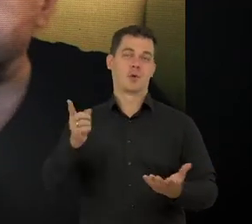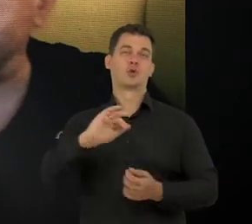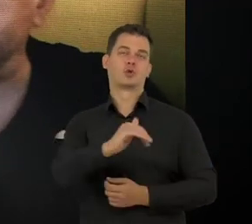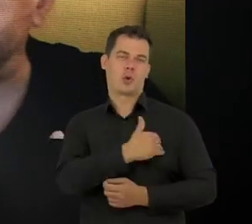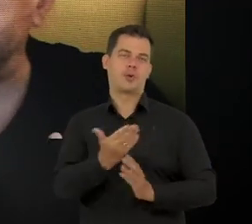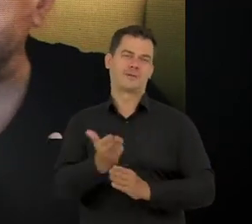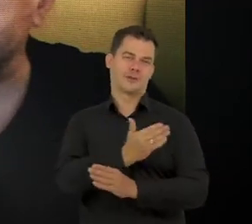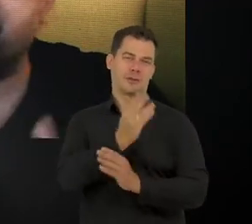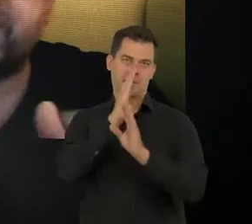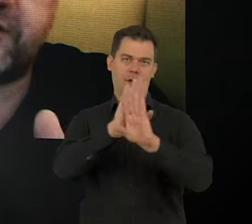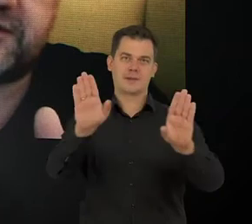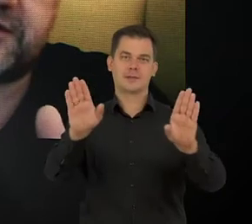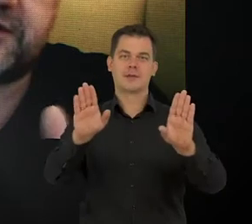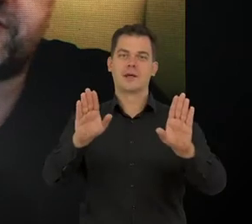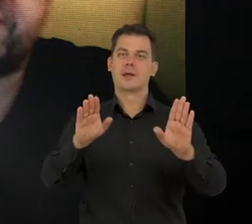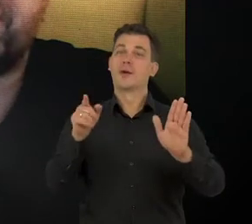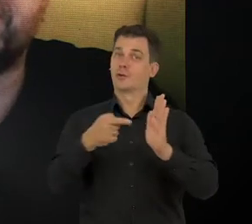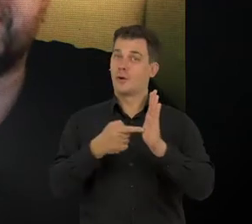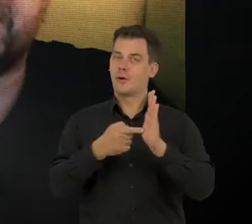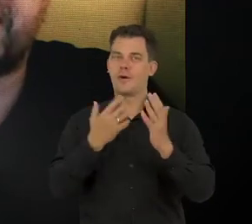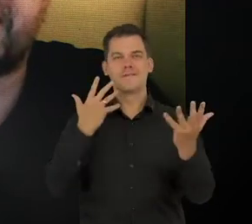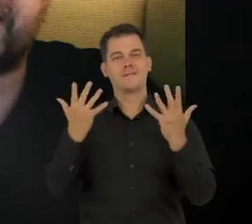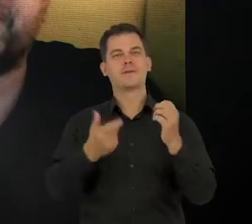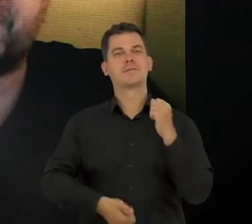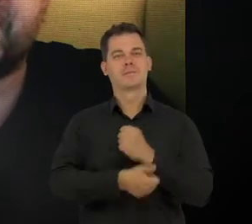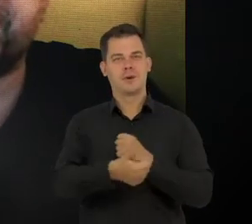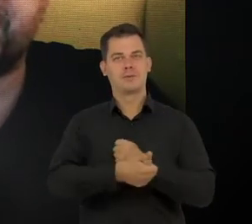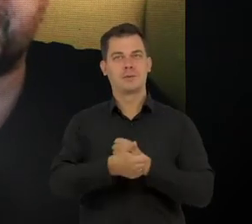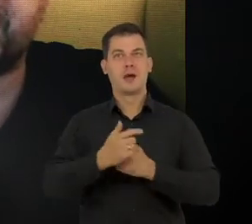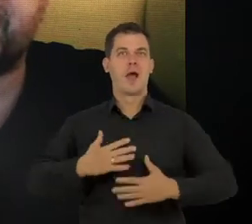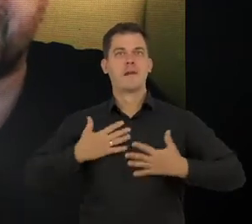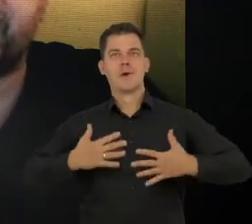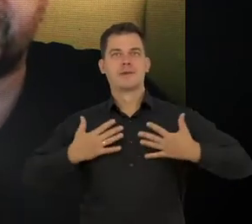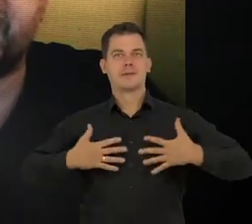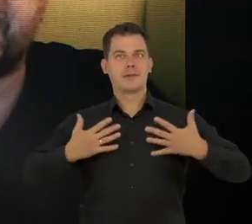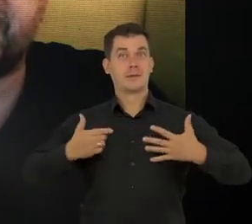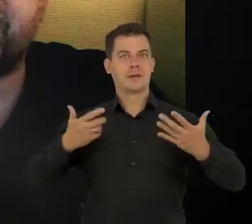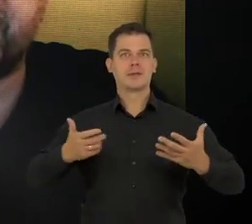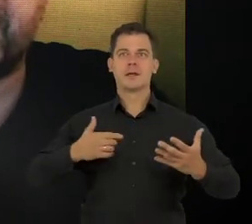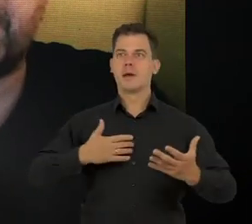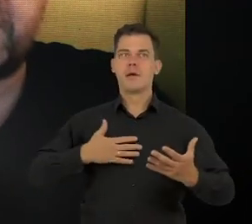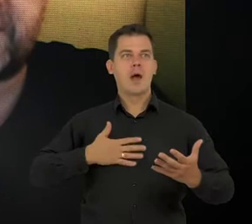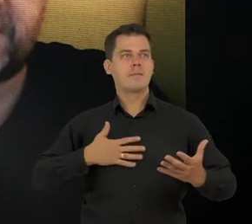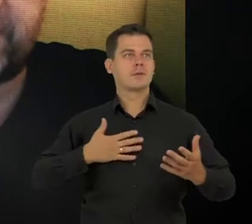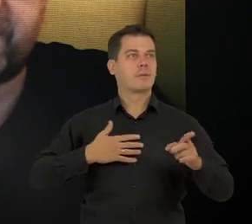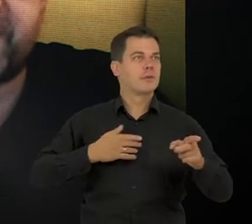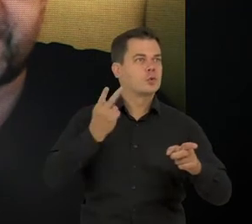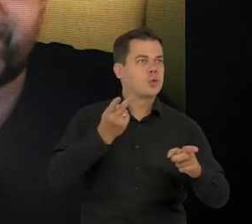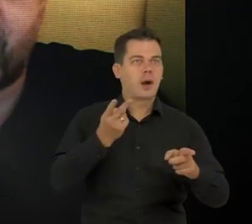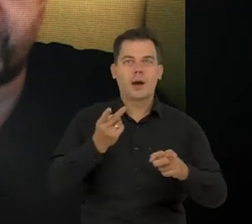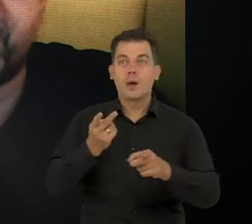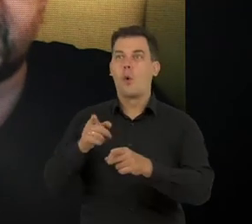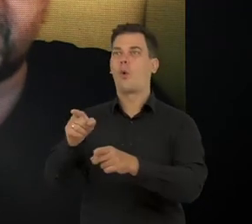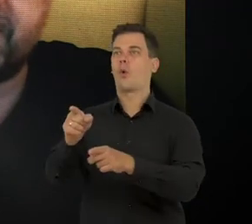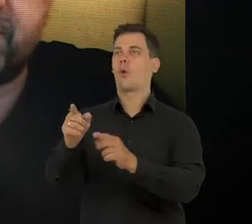tutaj szkoła to załatwia wcześniej. Więc to jest taka przyczyna związana z emocjami, potwierdzanie swoich emocji i swoich